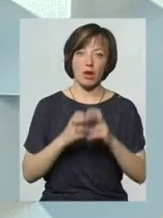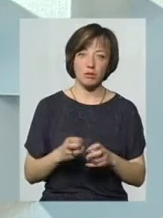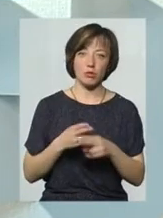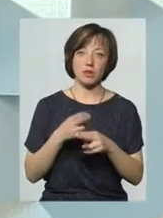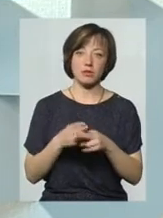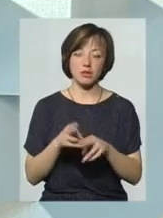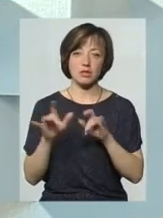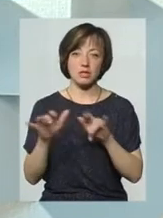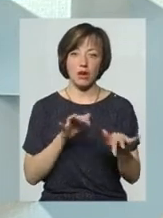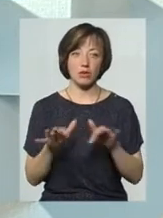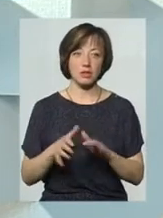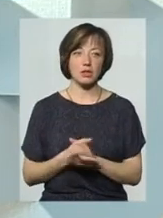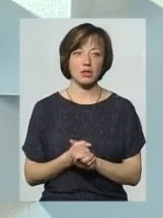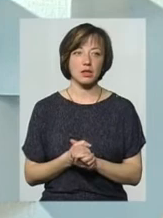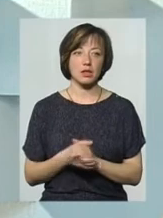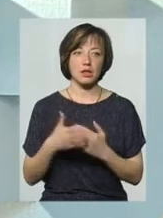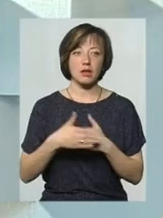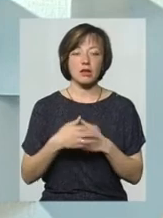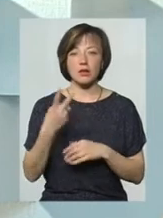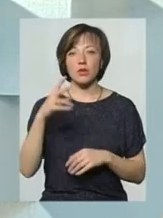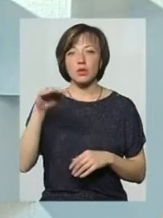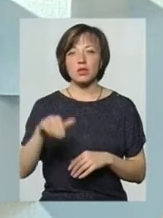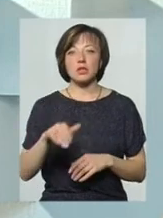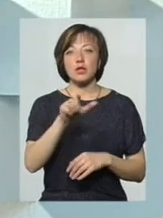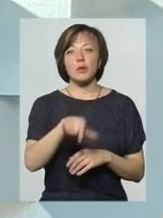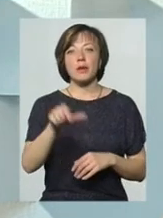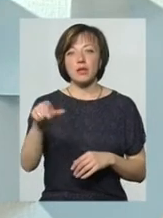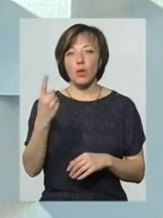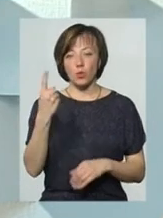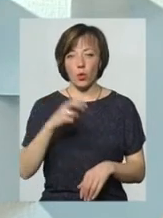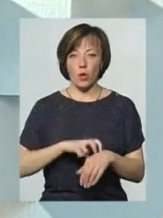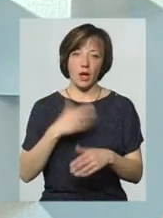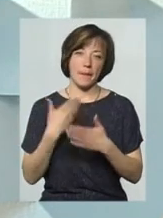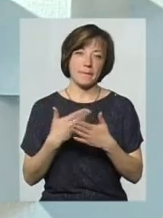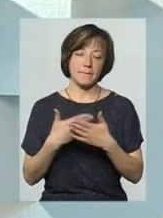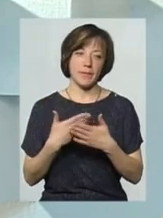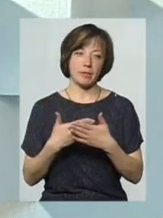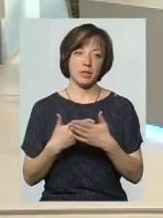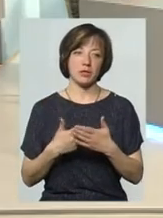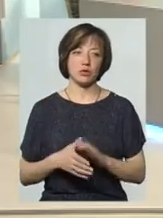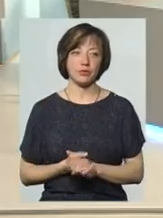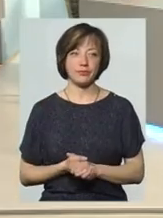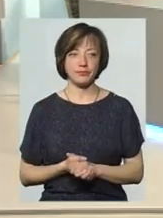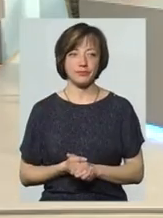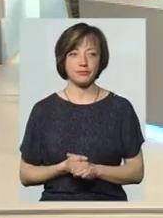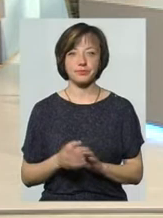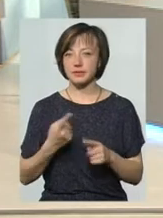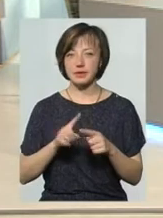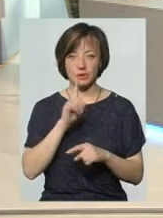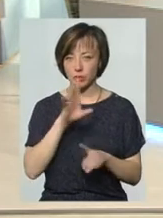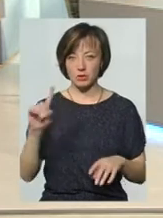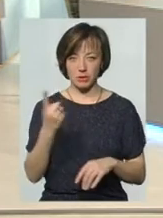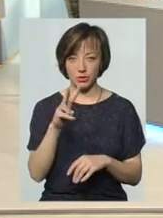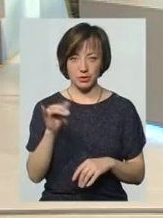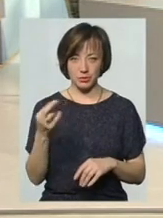профілактичні заходи. Це буде близько двох тисяч пацієнтів на одного лікаря. Але це не буде з 1 липня, наскільки я